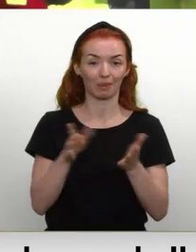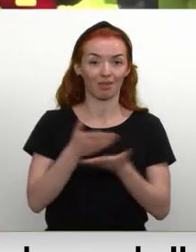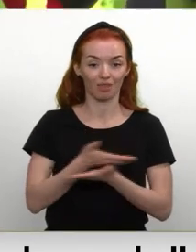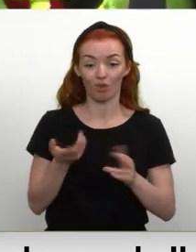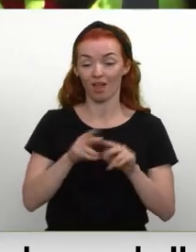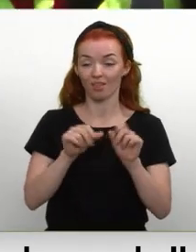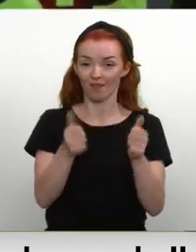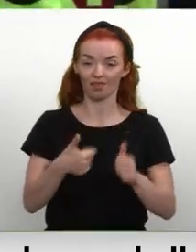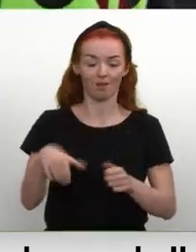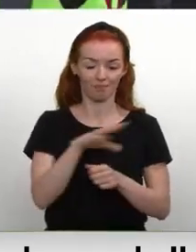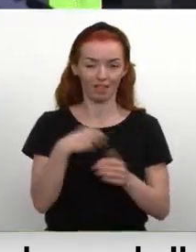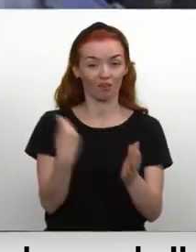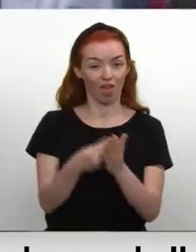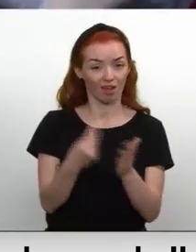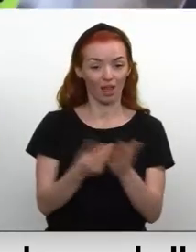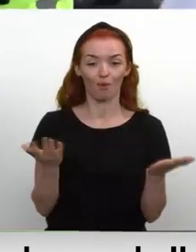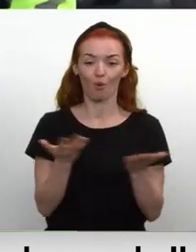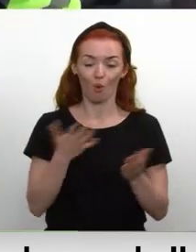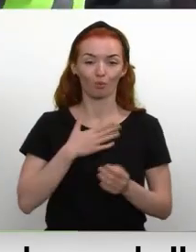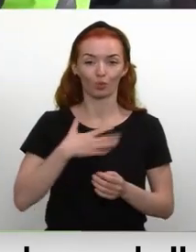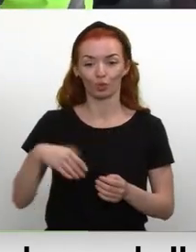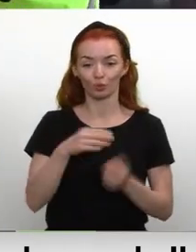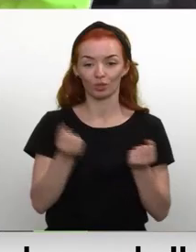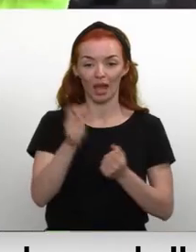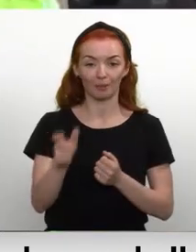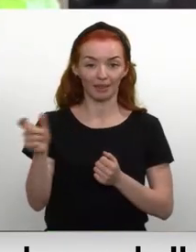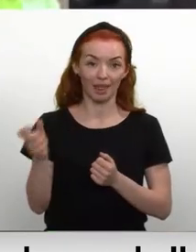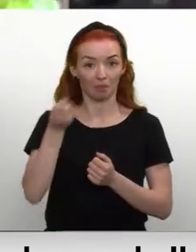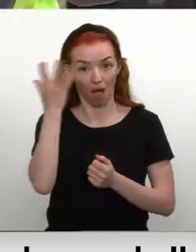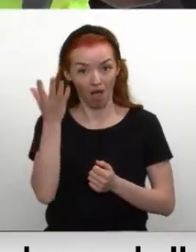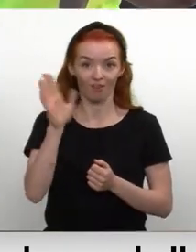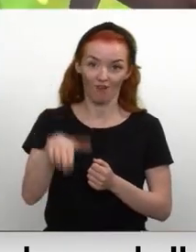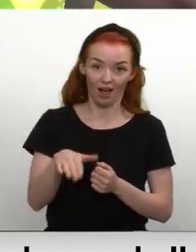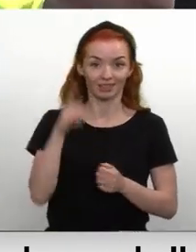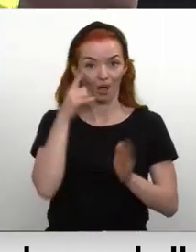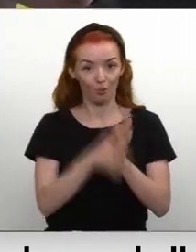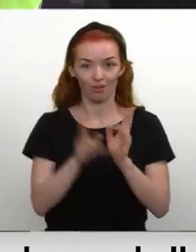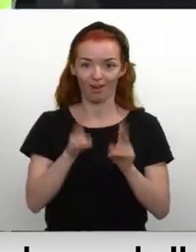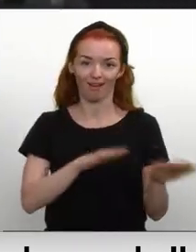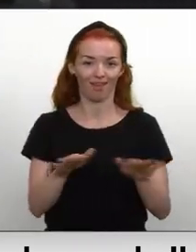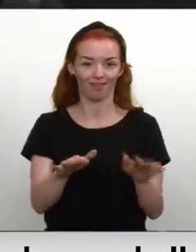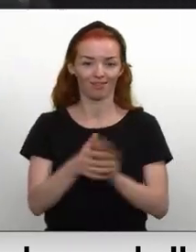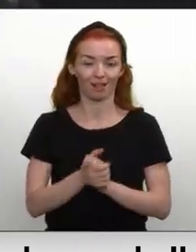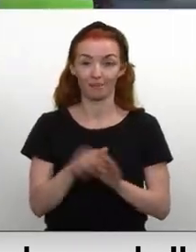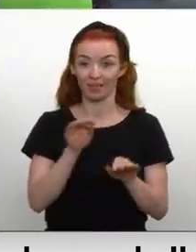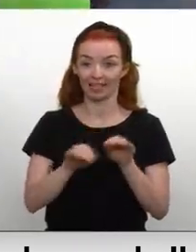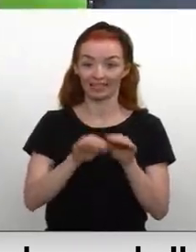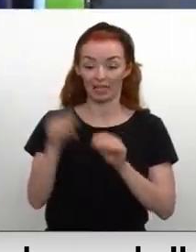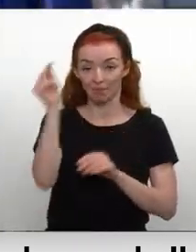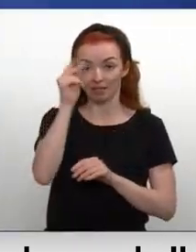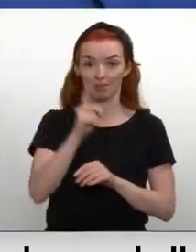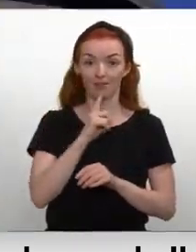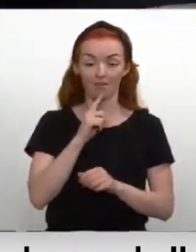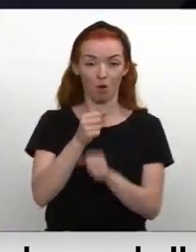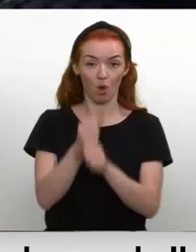tādā veidā mēs ar izvērtējām, ko mūs darbinieki māku var saprot, kā arī aģēt. Līdzīgas mācības liepās